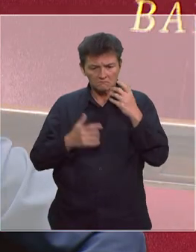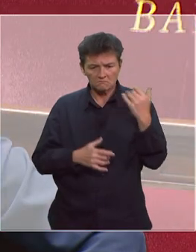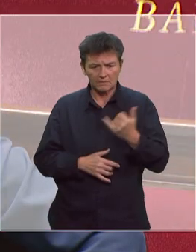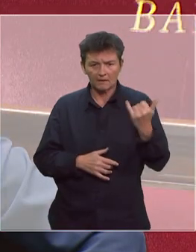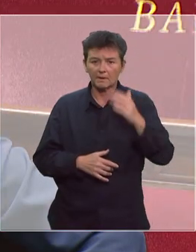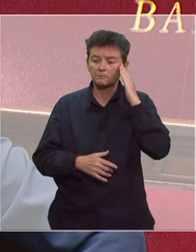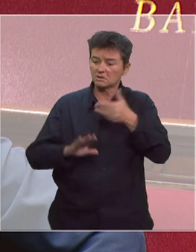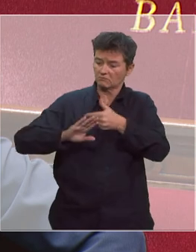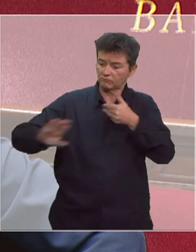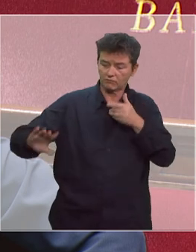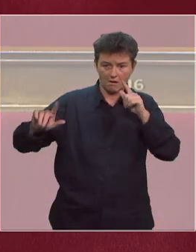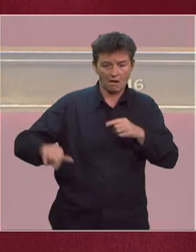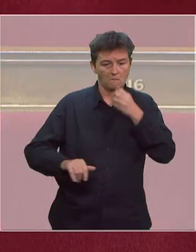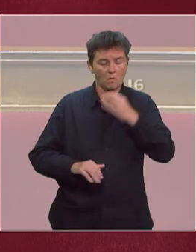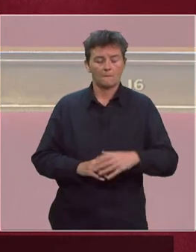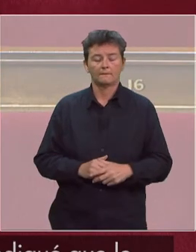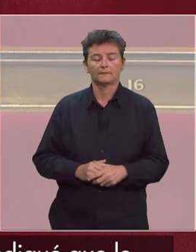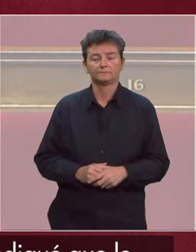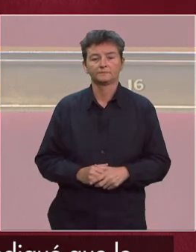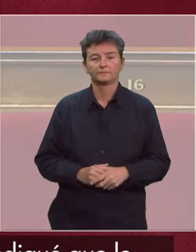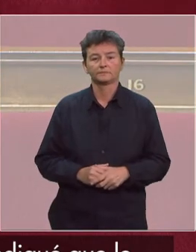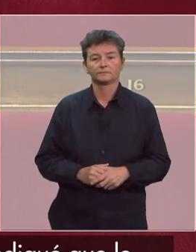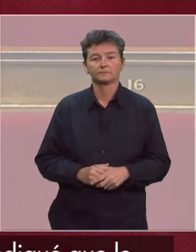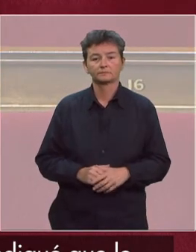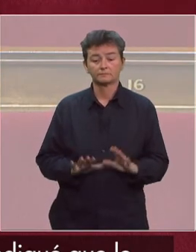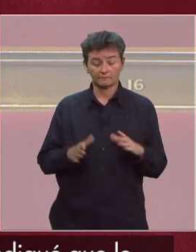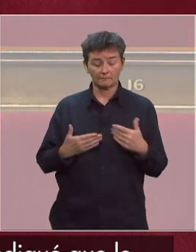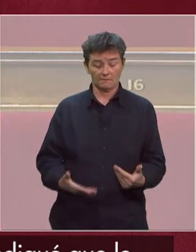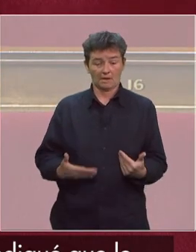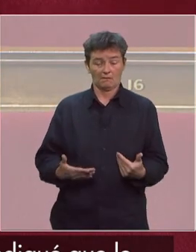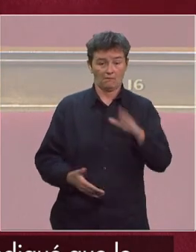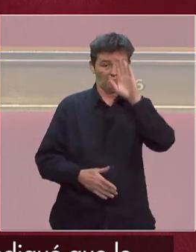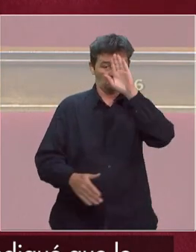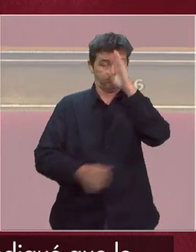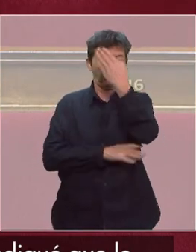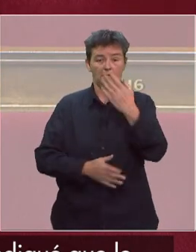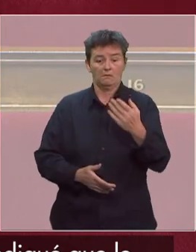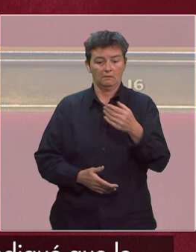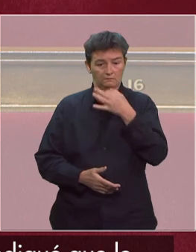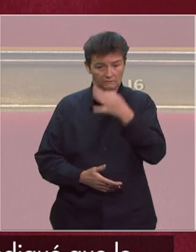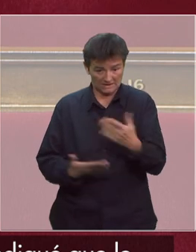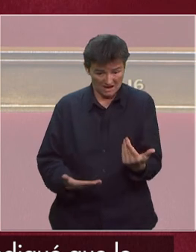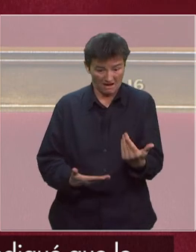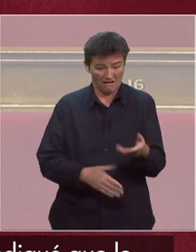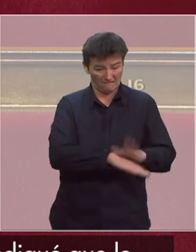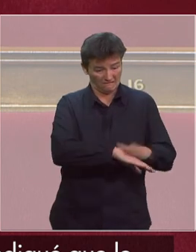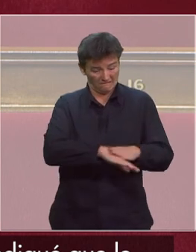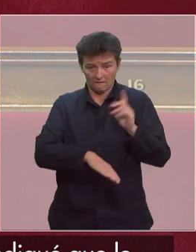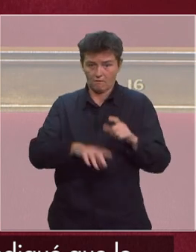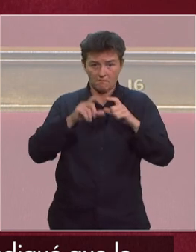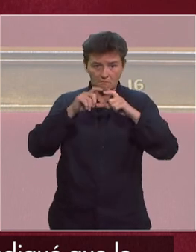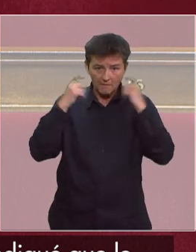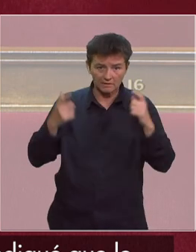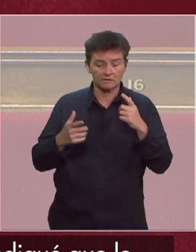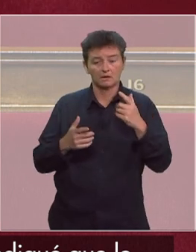respecte la distance de protection vis-à-vis des autres. Désormais, vous encouragez le grand public à porter des masques alternatifs, les